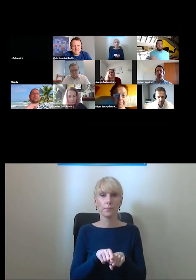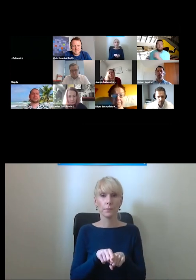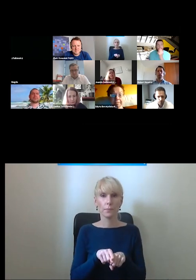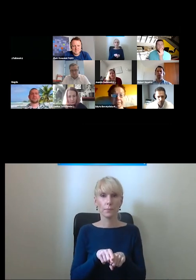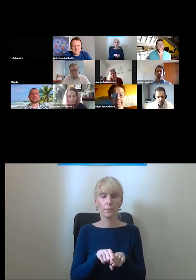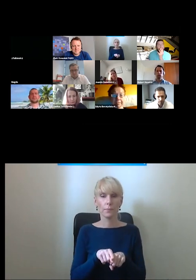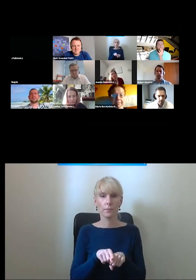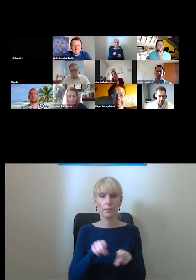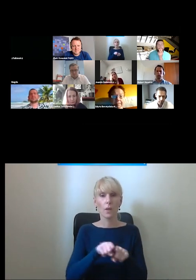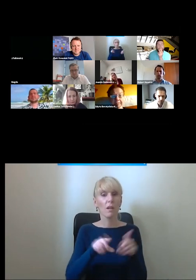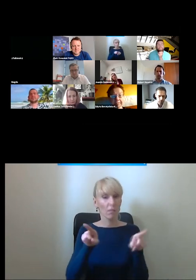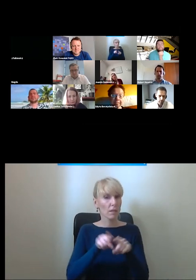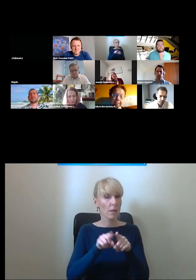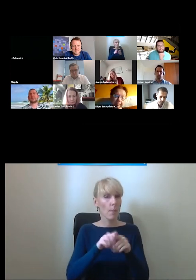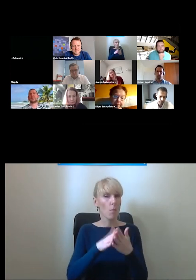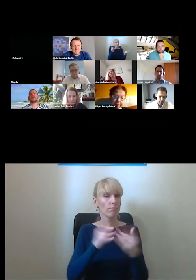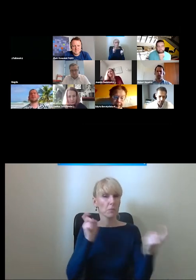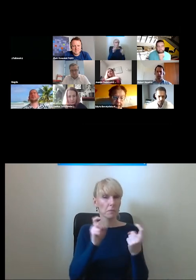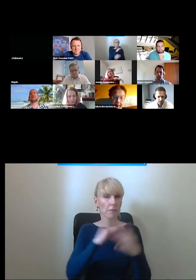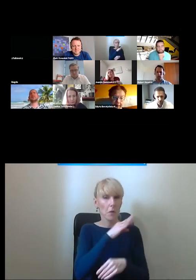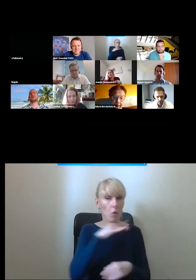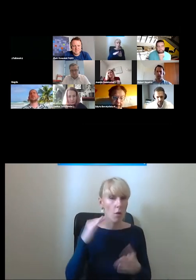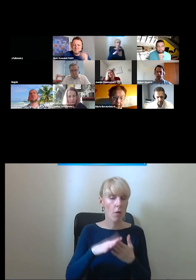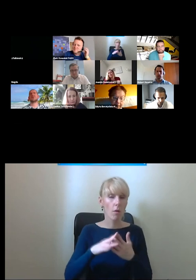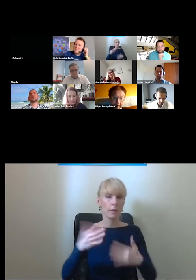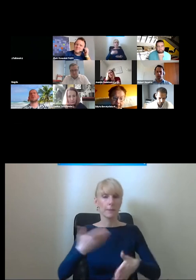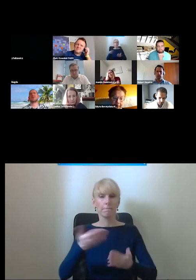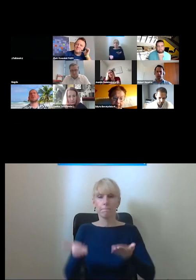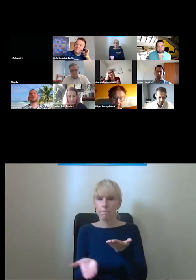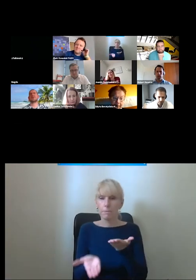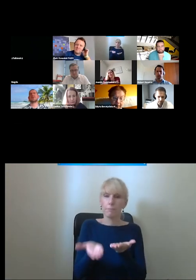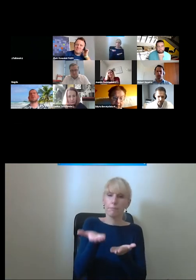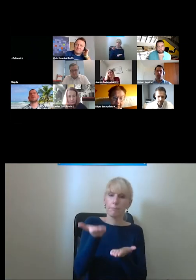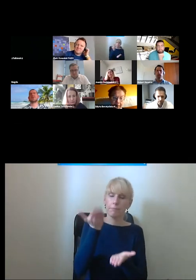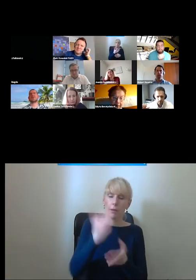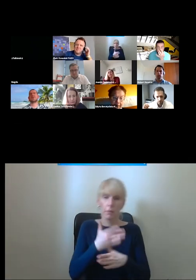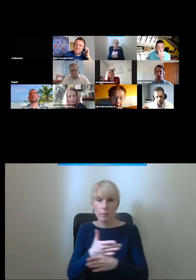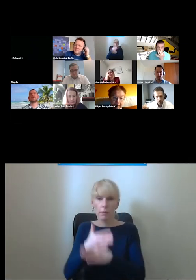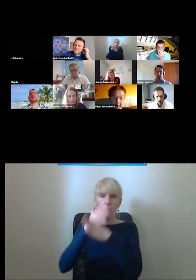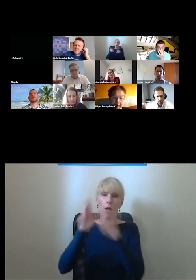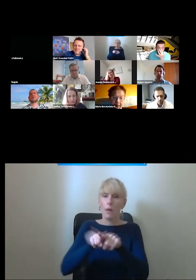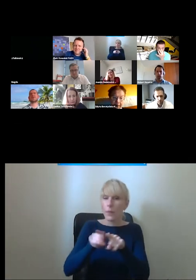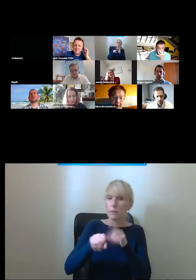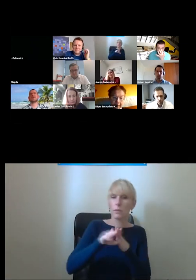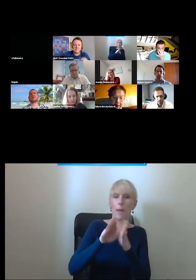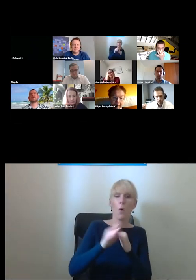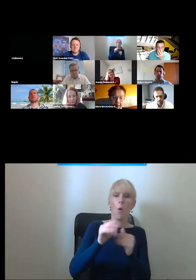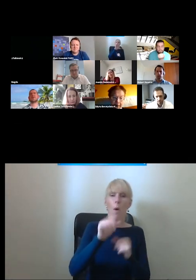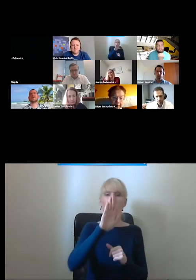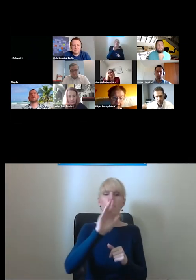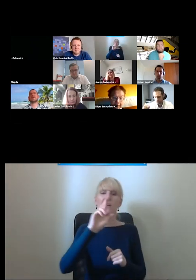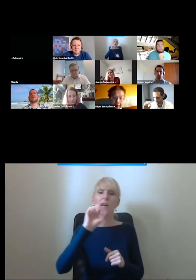konstatujące kolory na platformach przed platformami oraz na przyciskach stosujemy alfabet Braille'a który można łatwo wyczuć